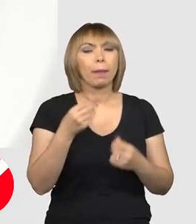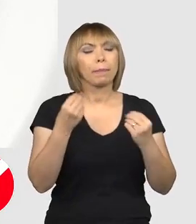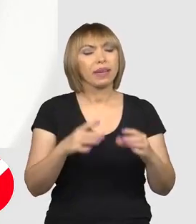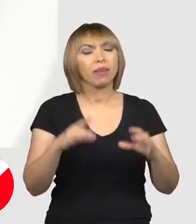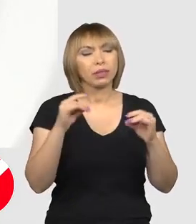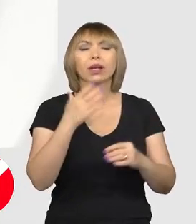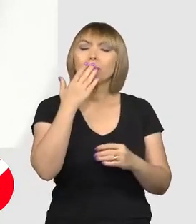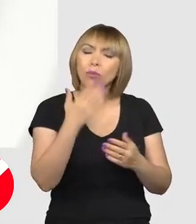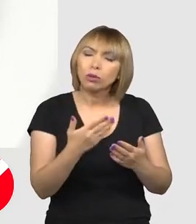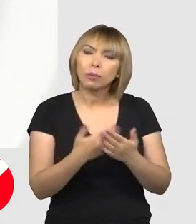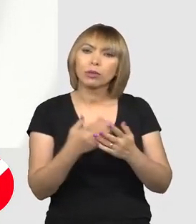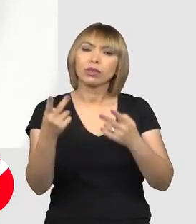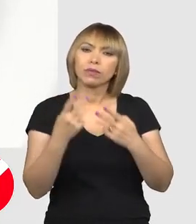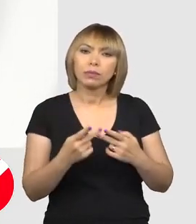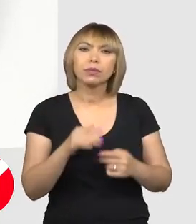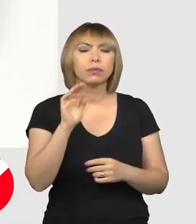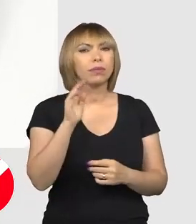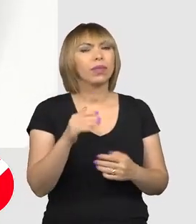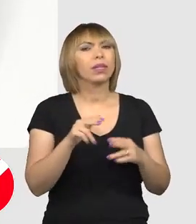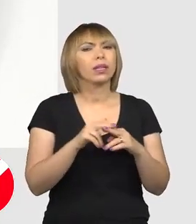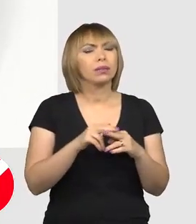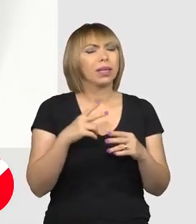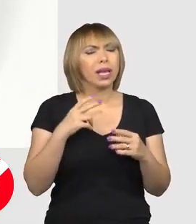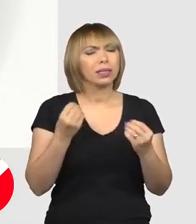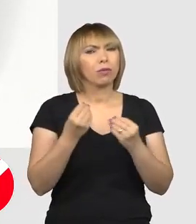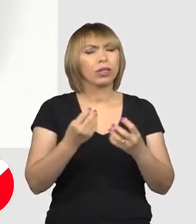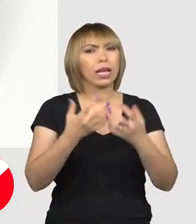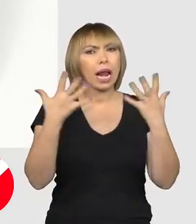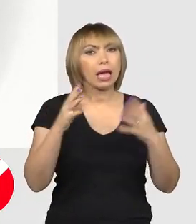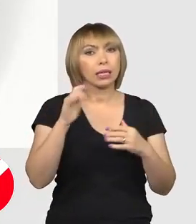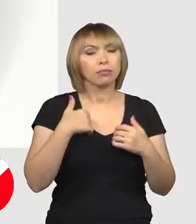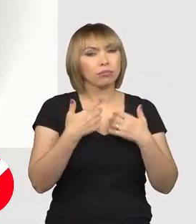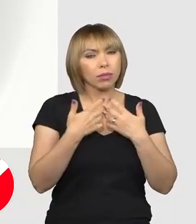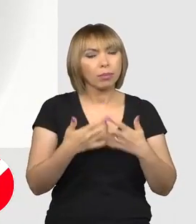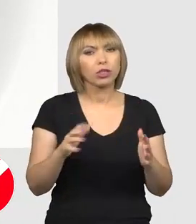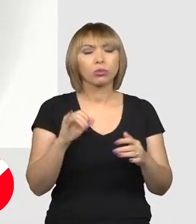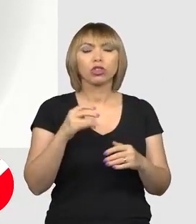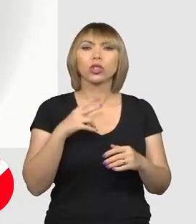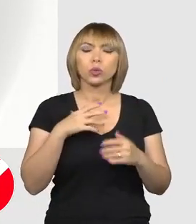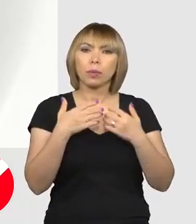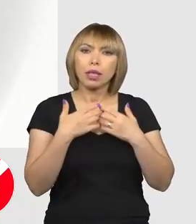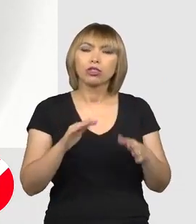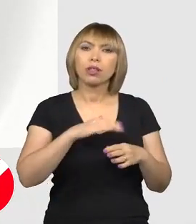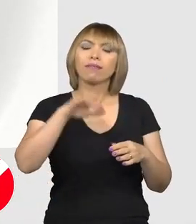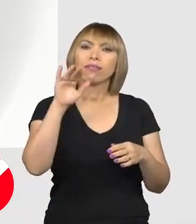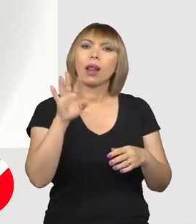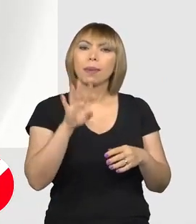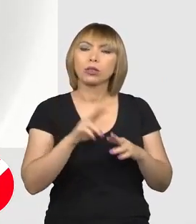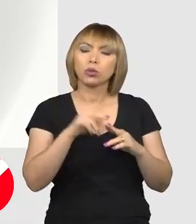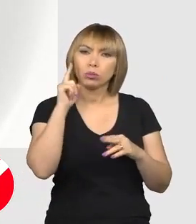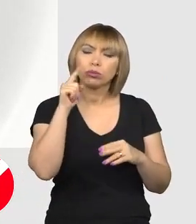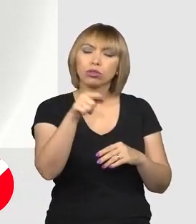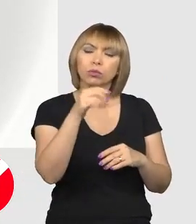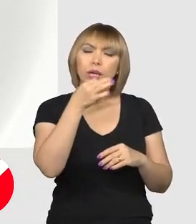Mulțumesc pentru invitație! Domnule Jurma, este foarte clar că am început sau suntem la început de Val 4, așa cum chiar și